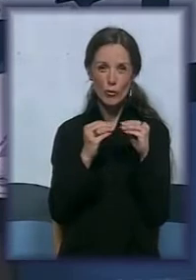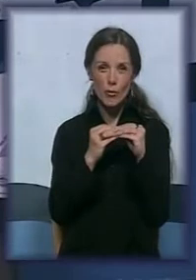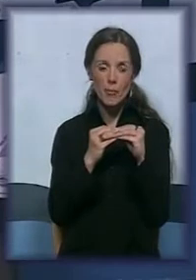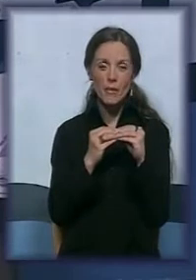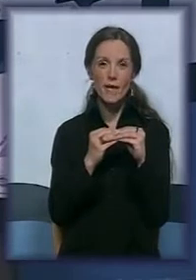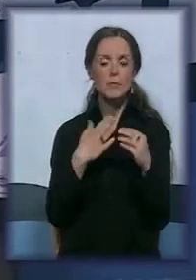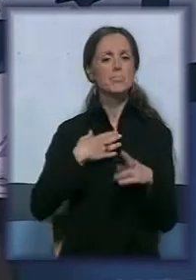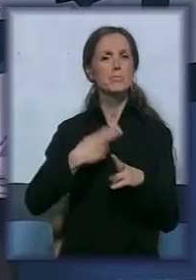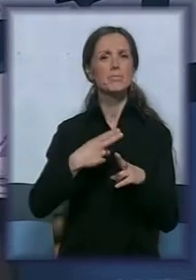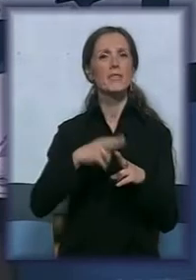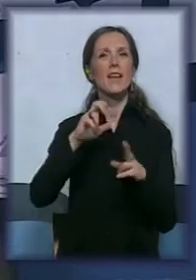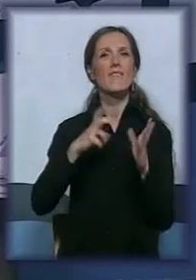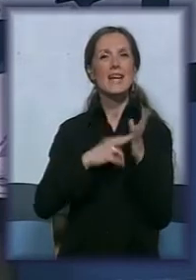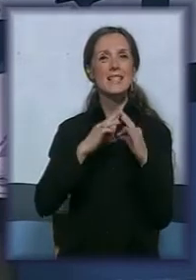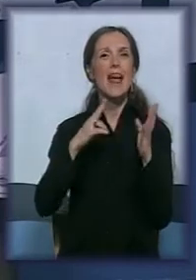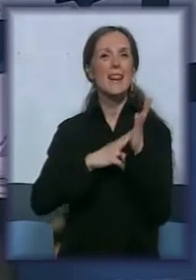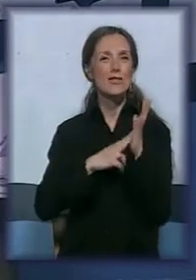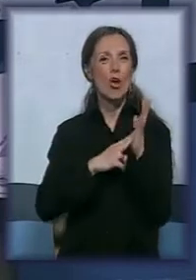Vesan Nestorović